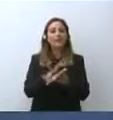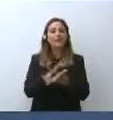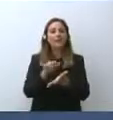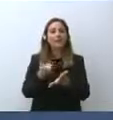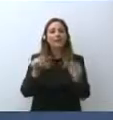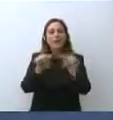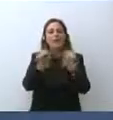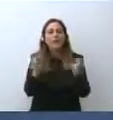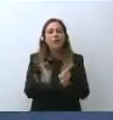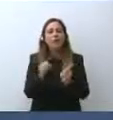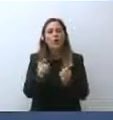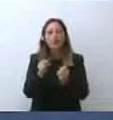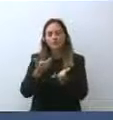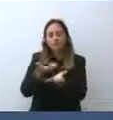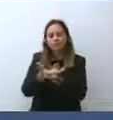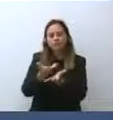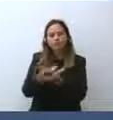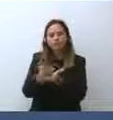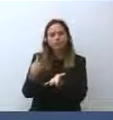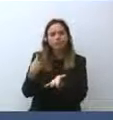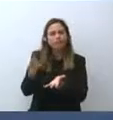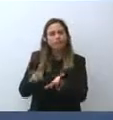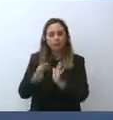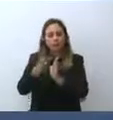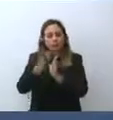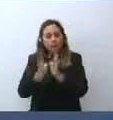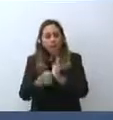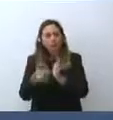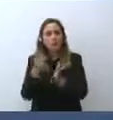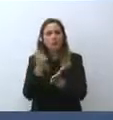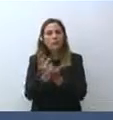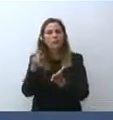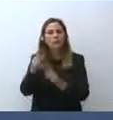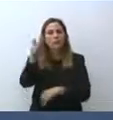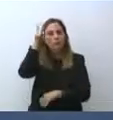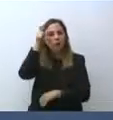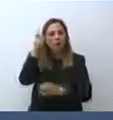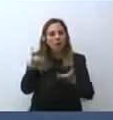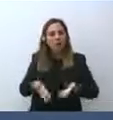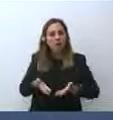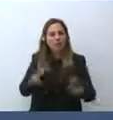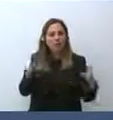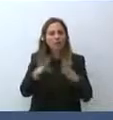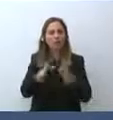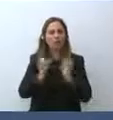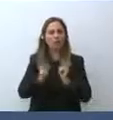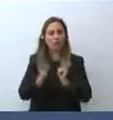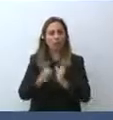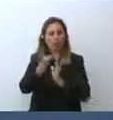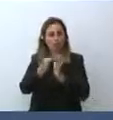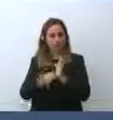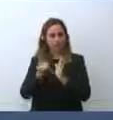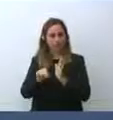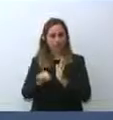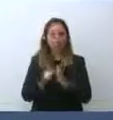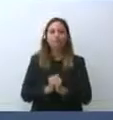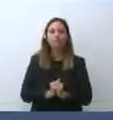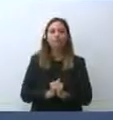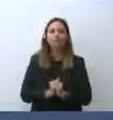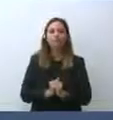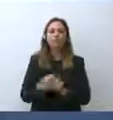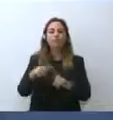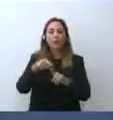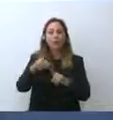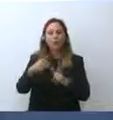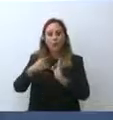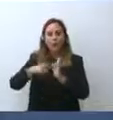punto sulle questioni principali che il Governo sta affrontando e su cui delibererà